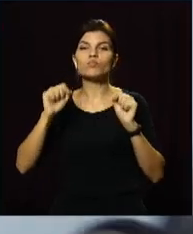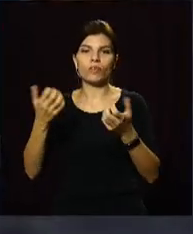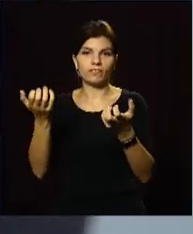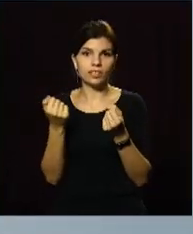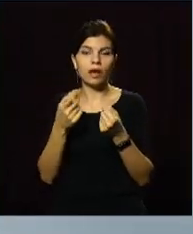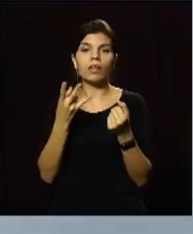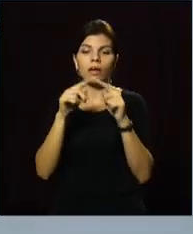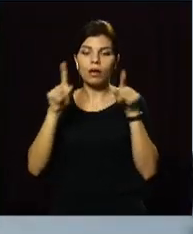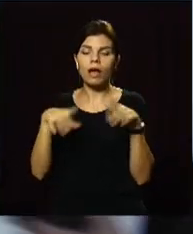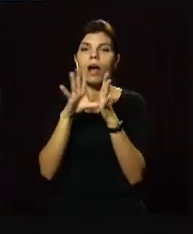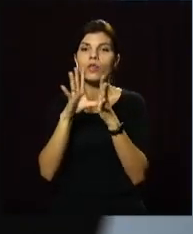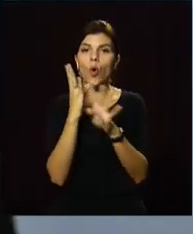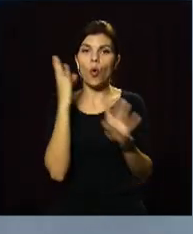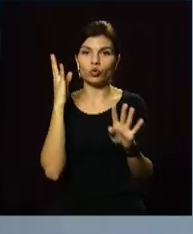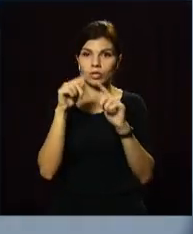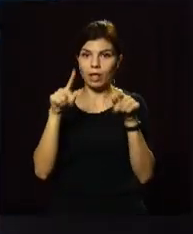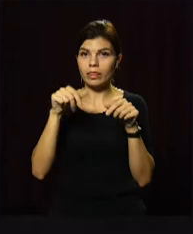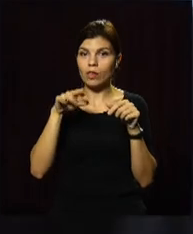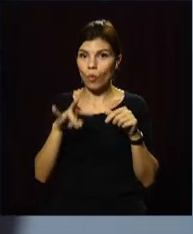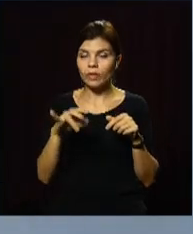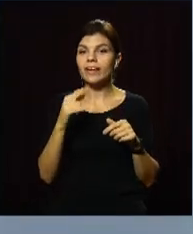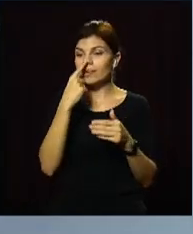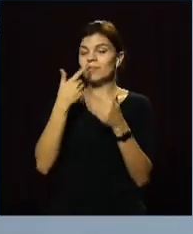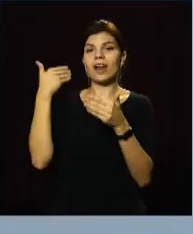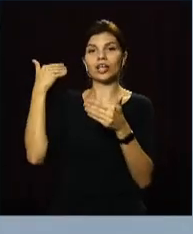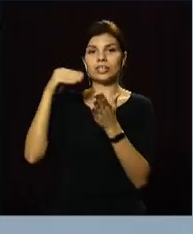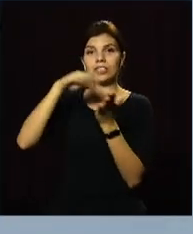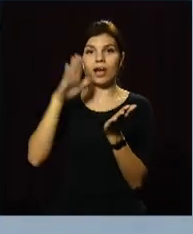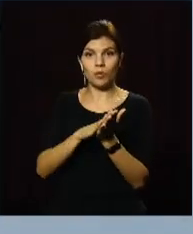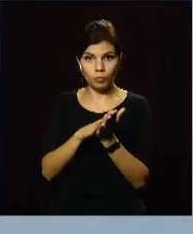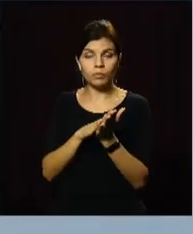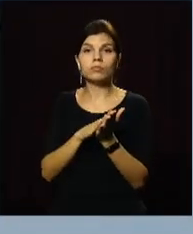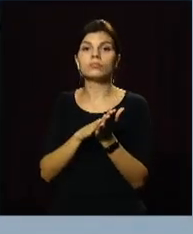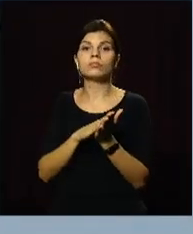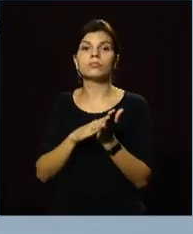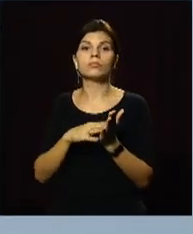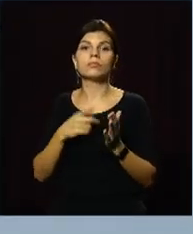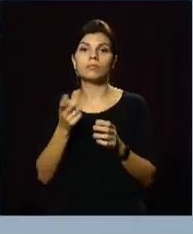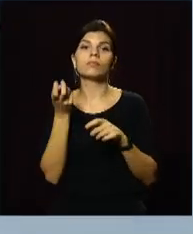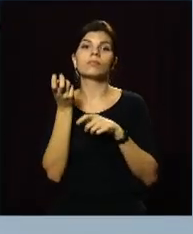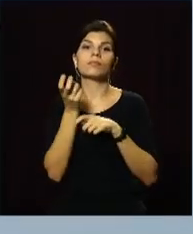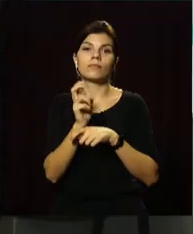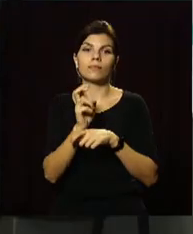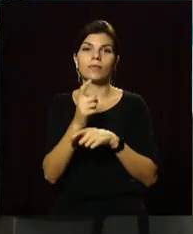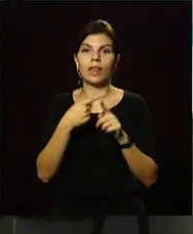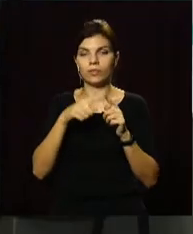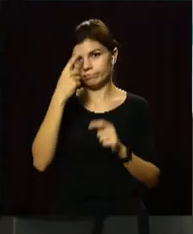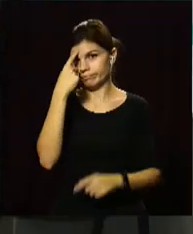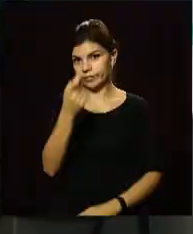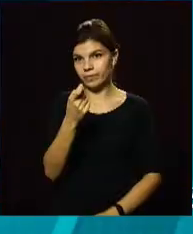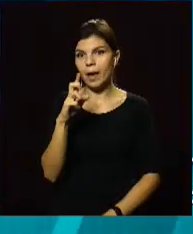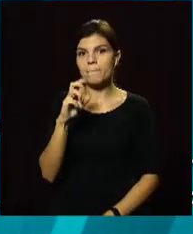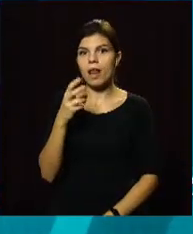треба мати талон електронної черги та за попереднім записом прикоментував начальник регіонального сервісного центру МВС В'ячеслав Білявський.